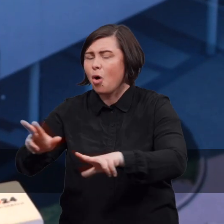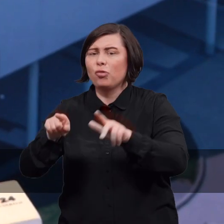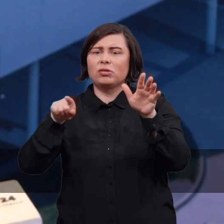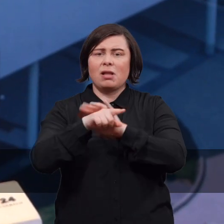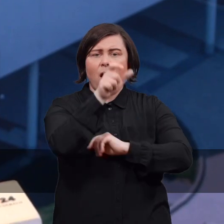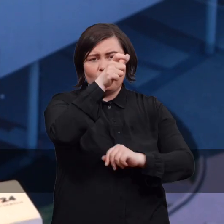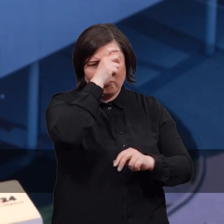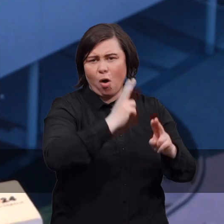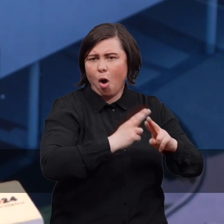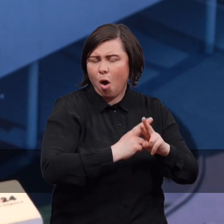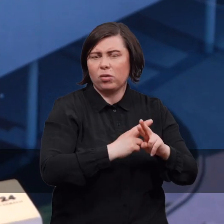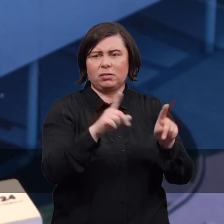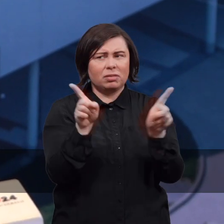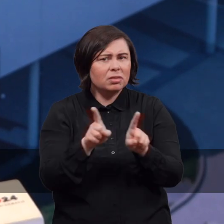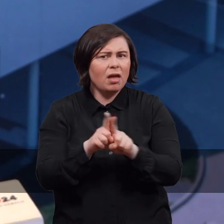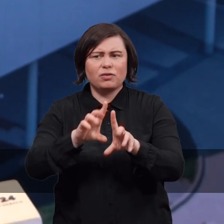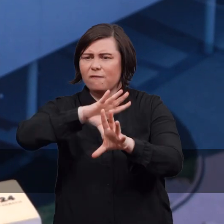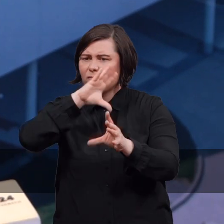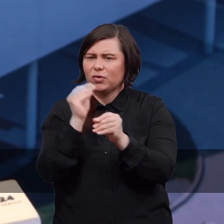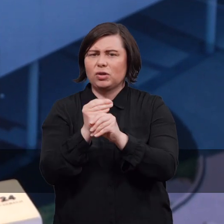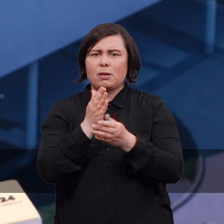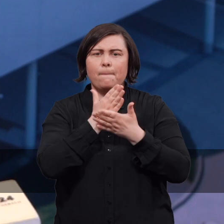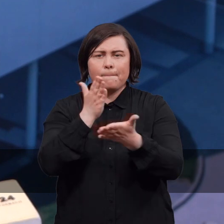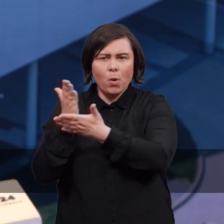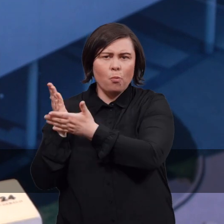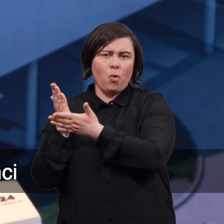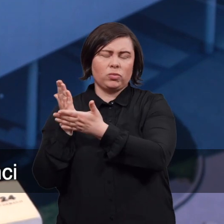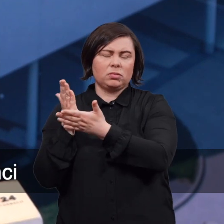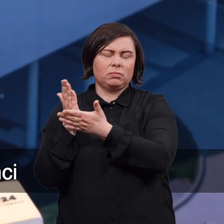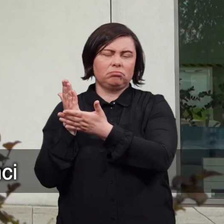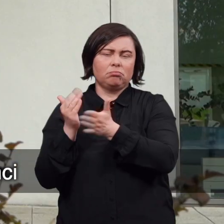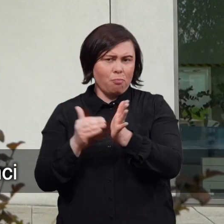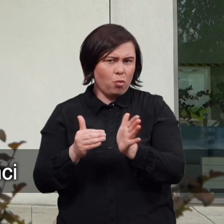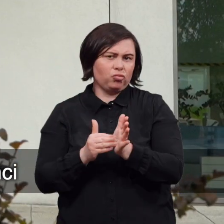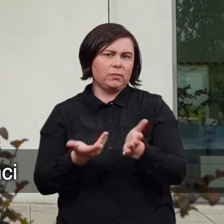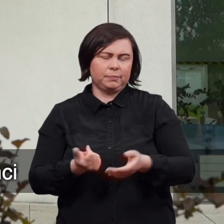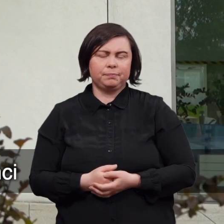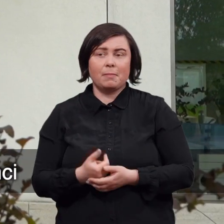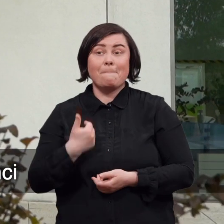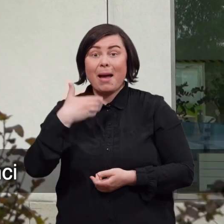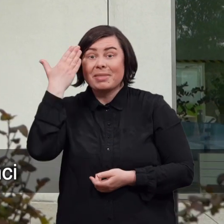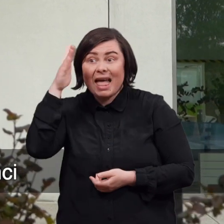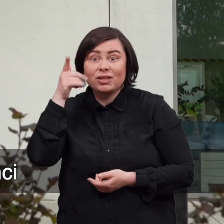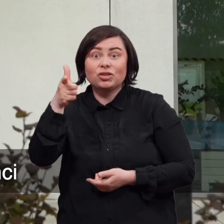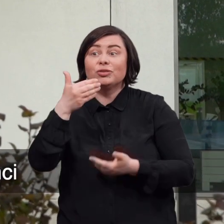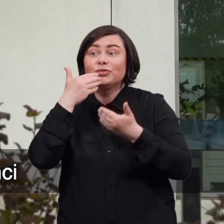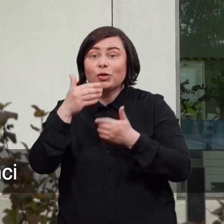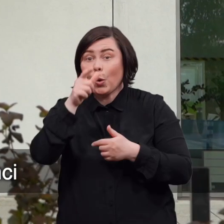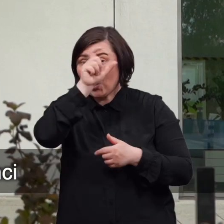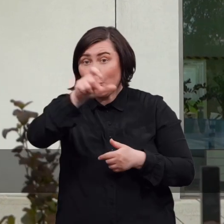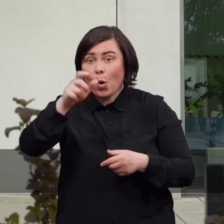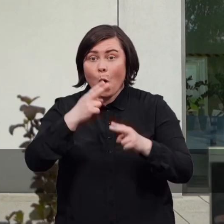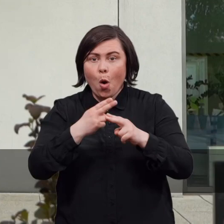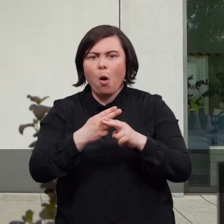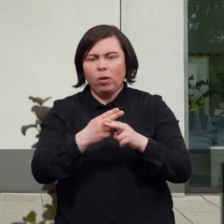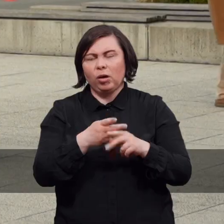rodziny i dla pacjenta, więc to są wszystko pomoce niezbędne i mam nadzieję, że dzięki temu ci nasi